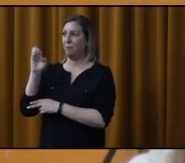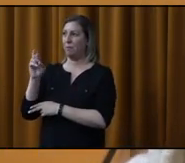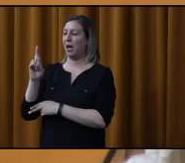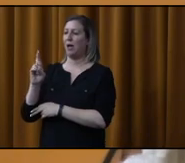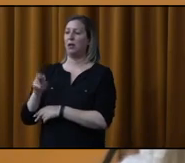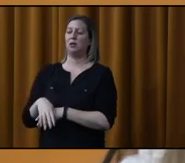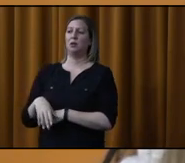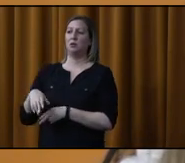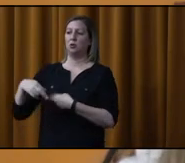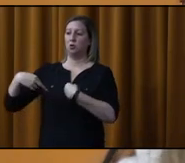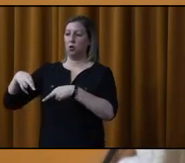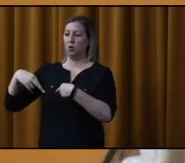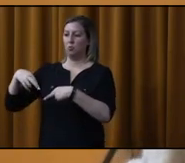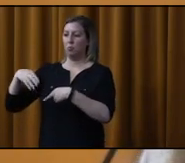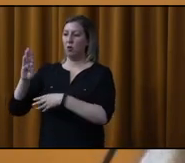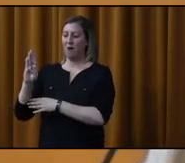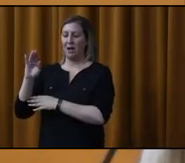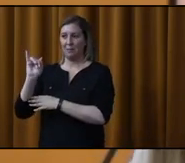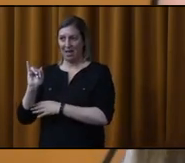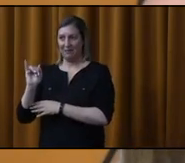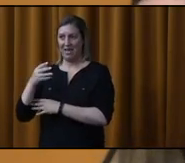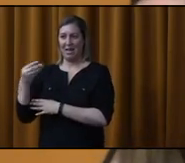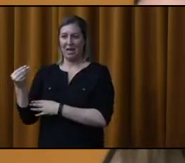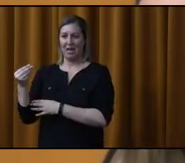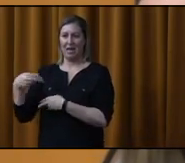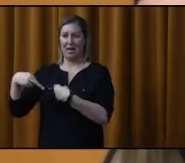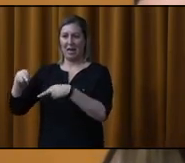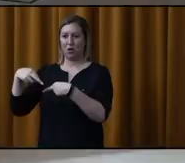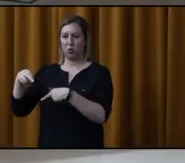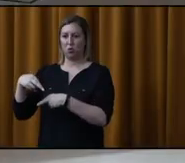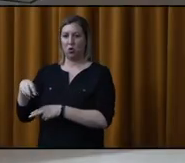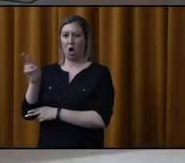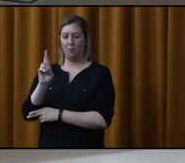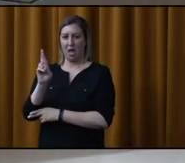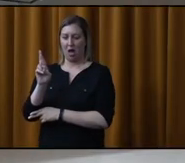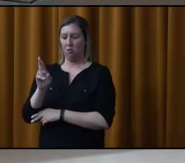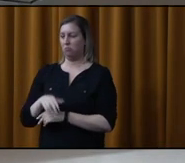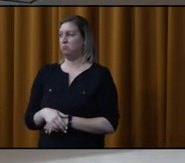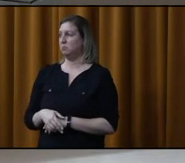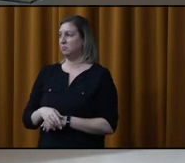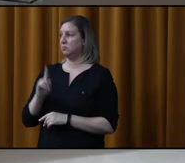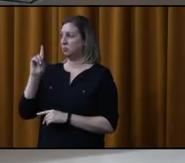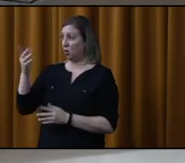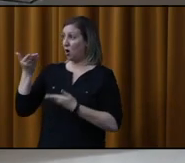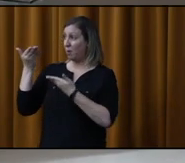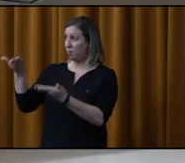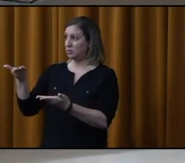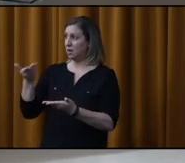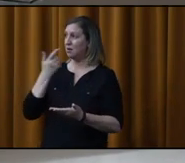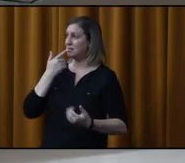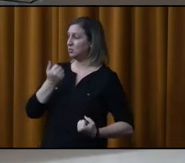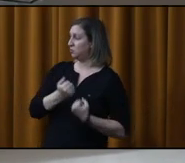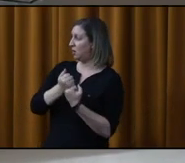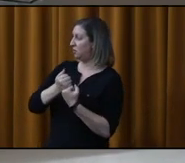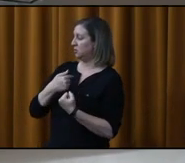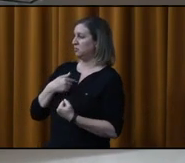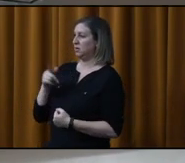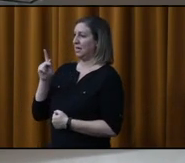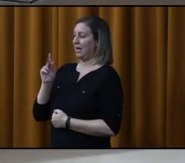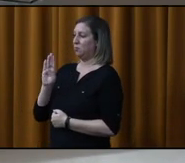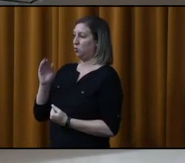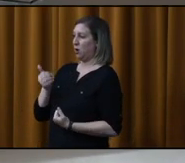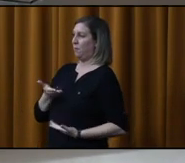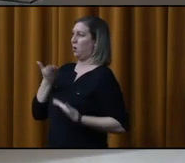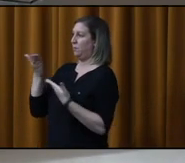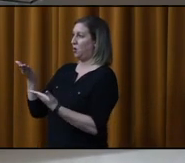Iberville et la rue Robillard, selon les normes en vigueur. Merci. proposeur et un appuyant. Karine Benoît, j'en fais la proposition, M. le Président.